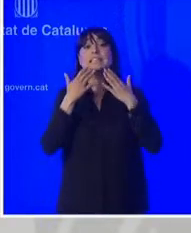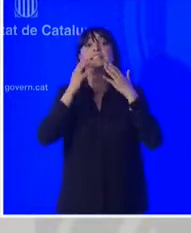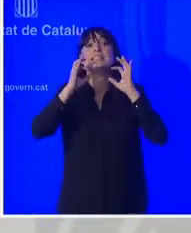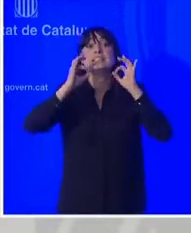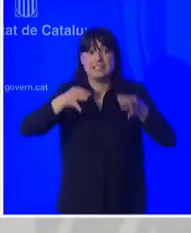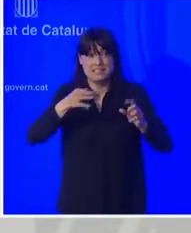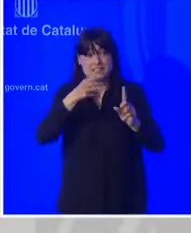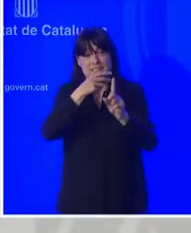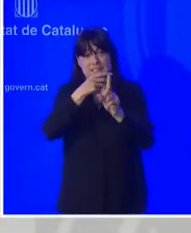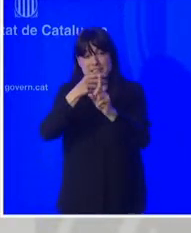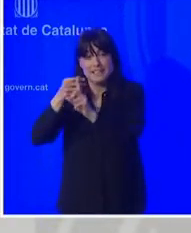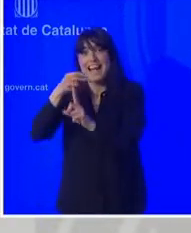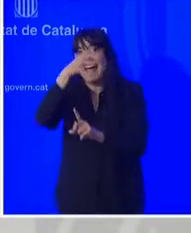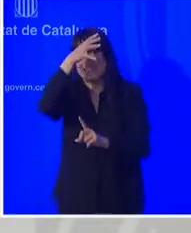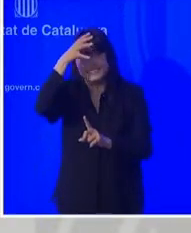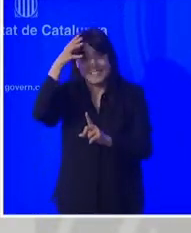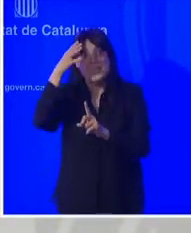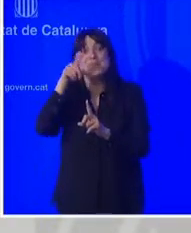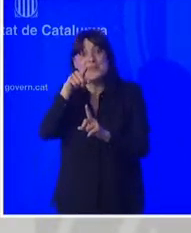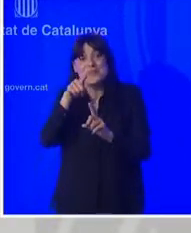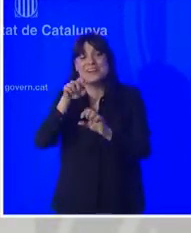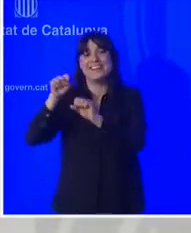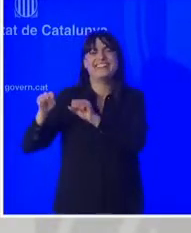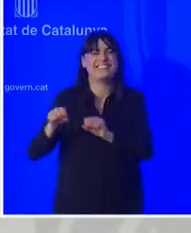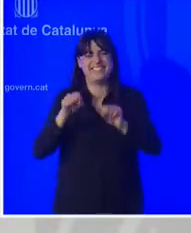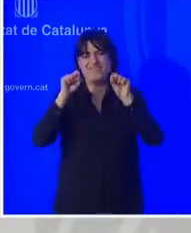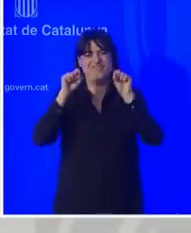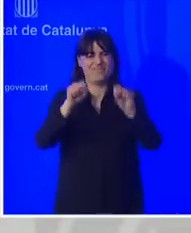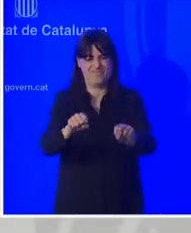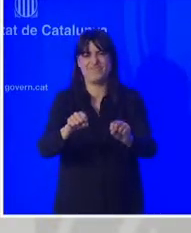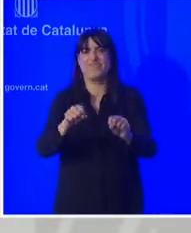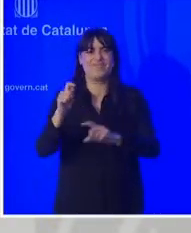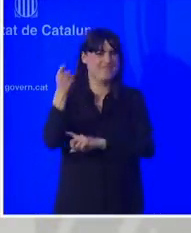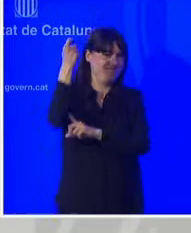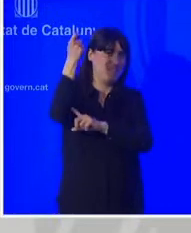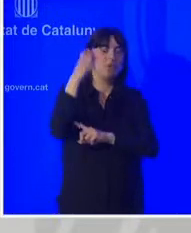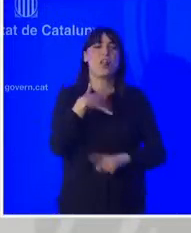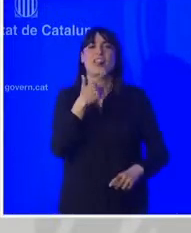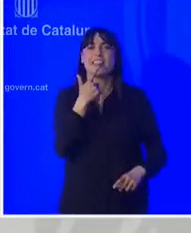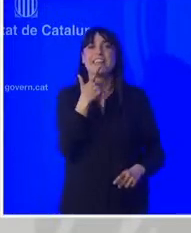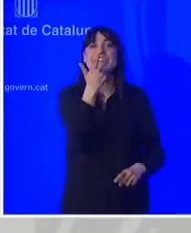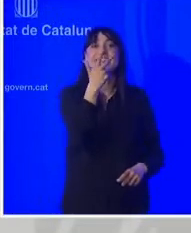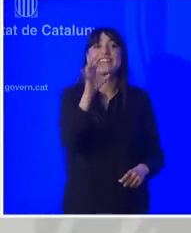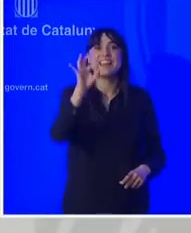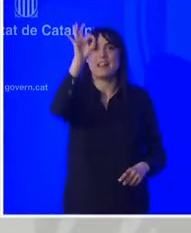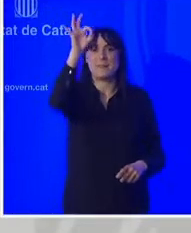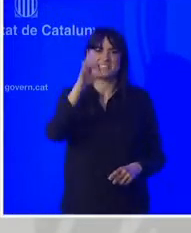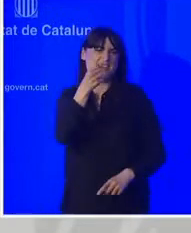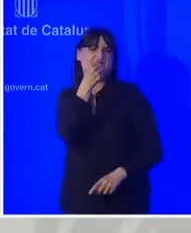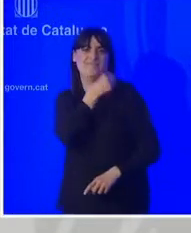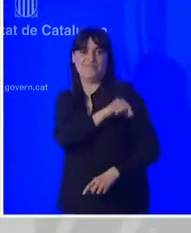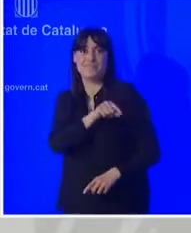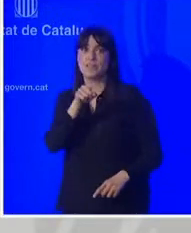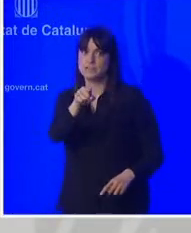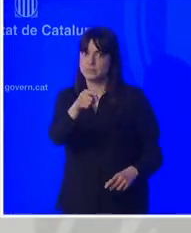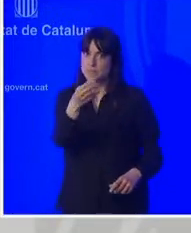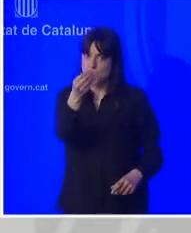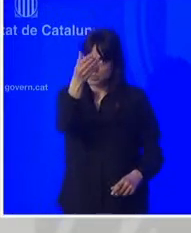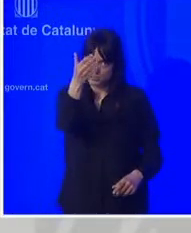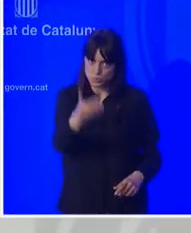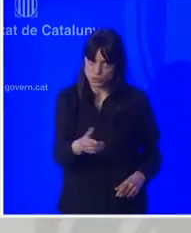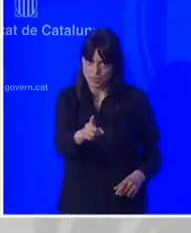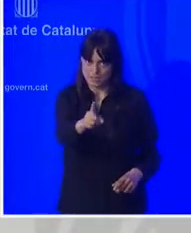molta probabilitat poder arribar a l'estiu amb aquest 30% ja de la població catalana vacunada no, aquesta és una dada important